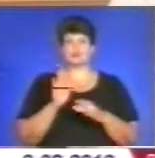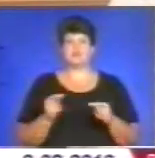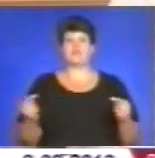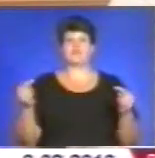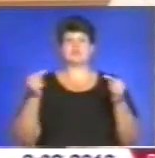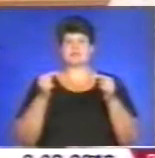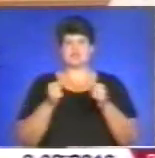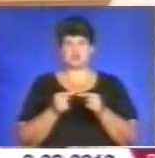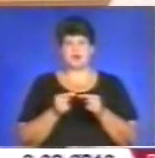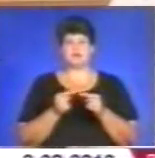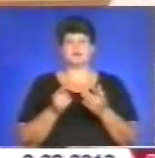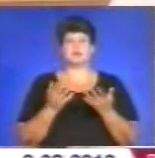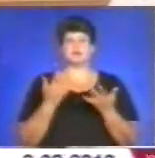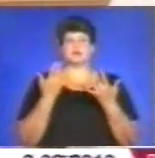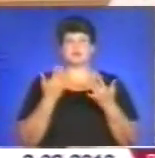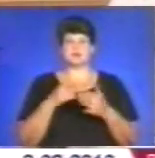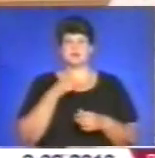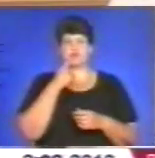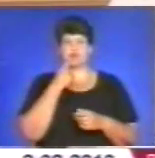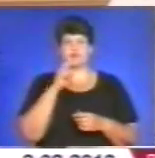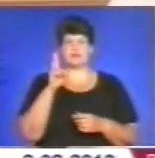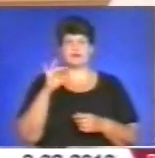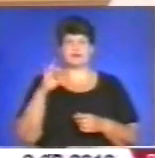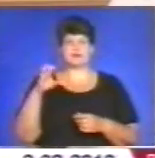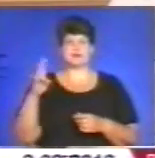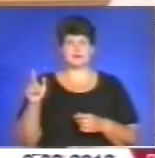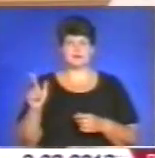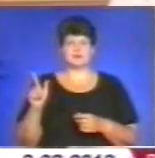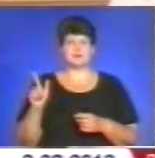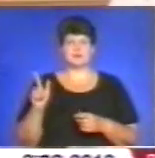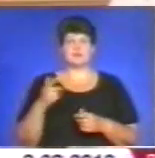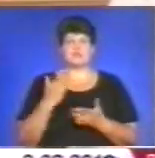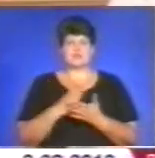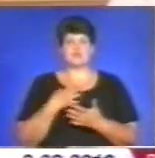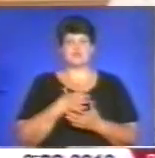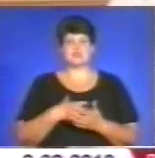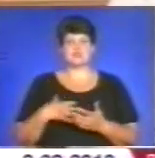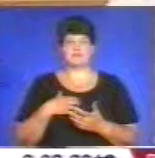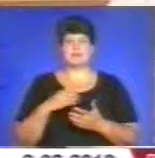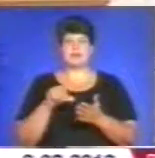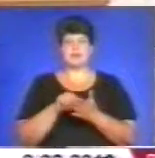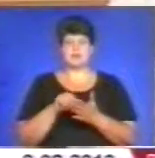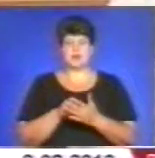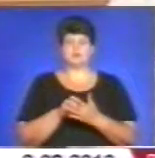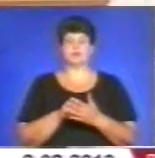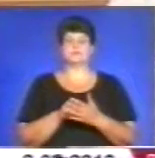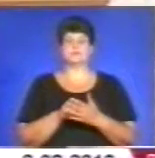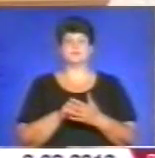насичення крові киснем, оскільки кисень є важливим елементом, який